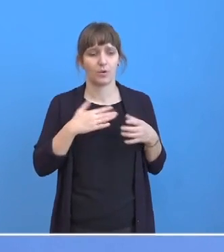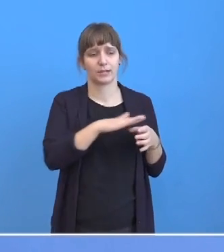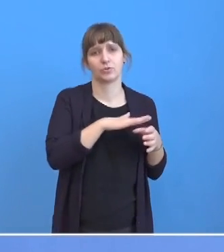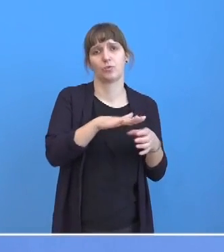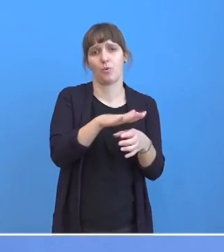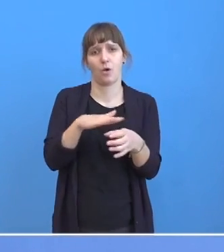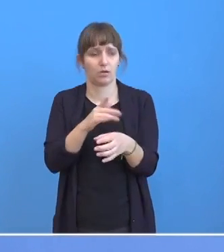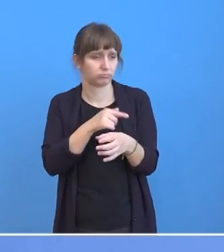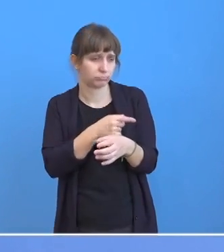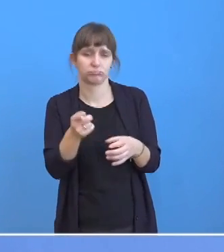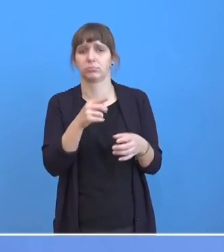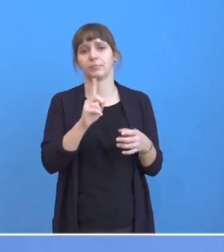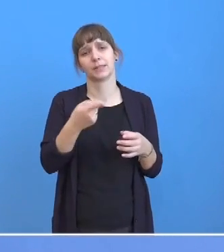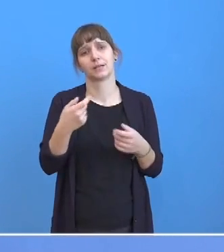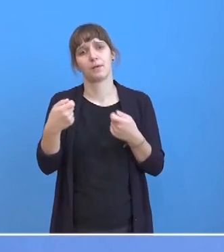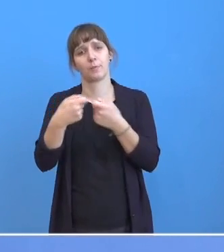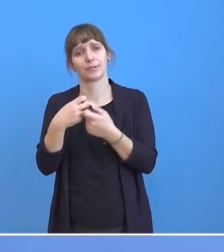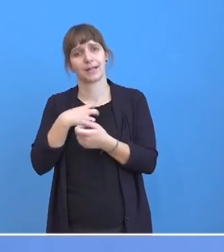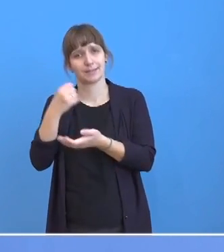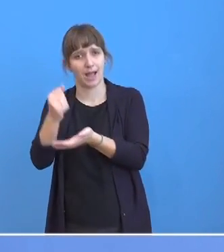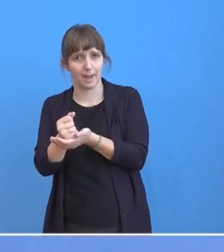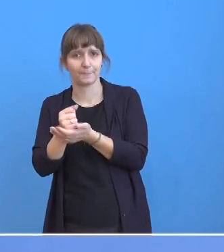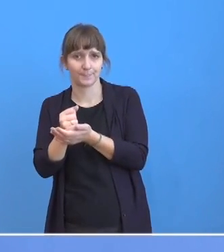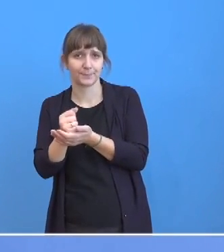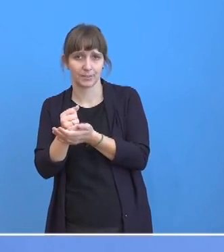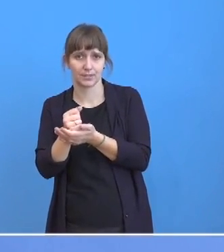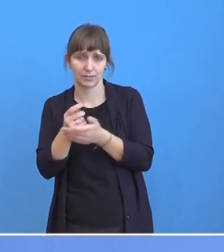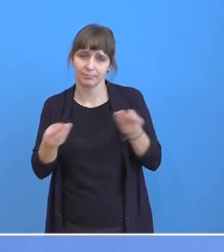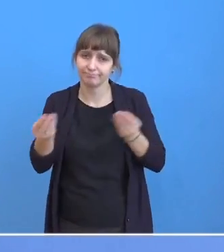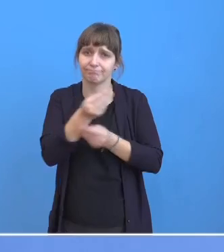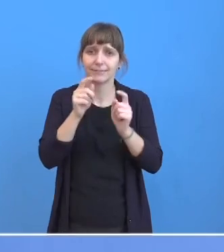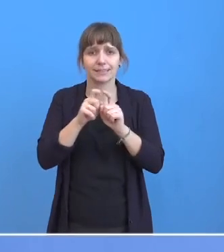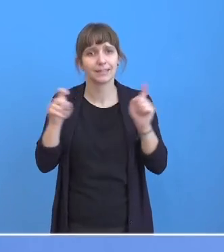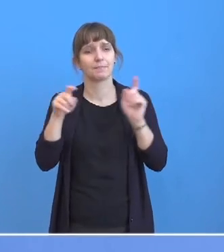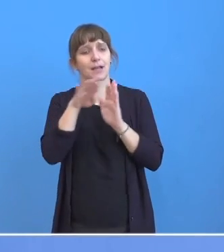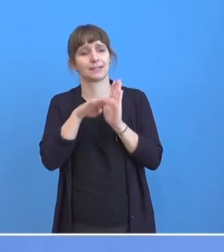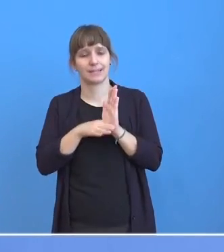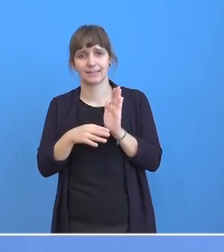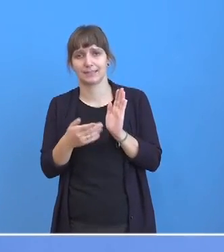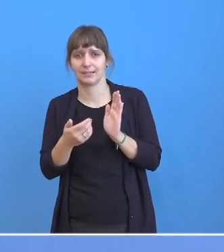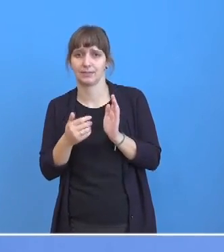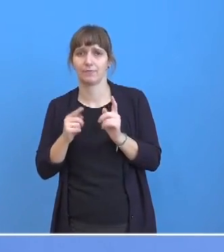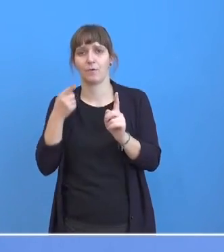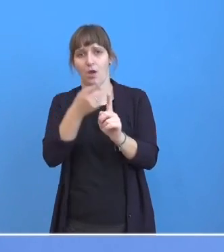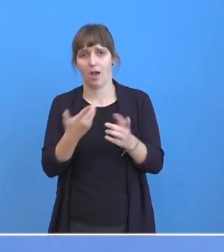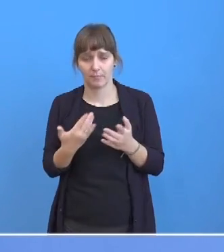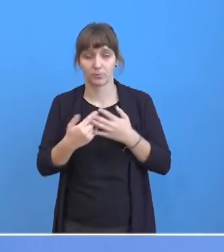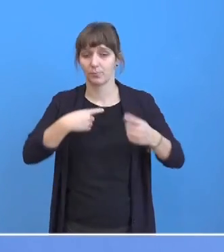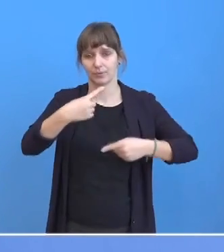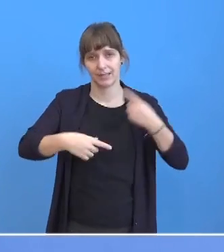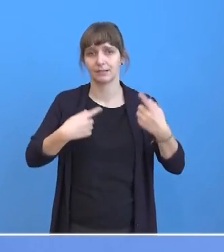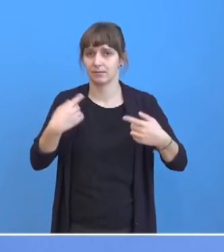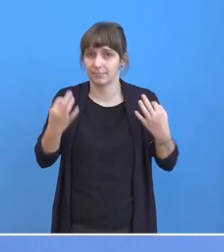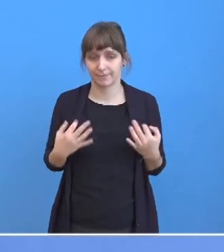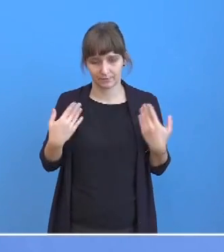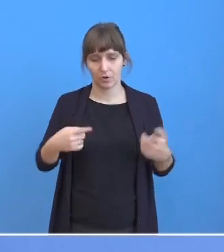gemeinsam mit dem Bundeskanzleramt über Gesetzesvorhaben diskutieren. Und in diesem Prozess befinden wir uns gerade und